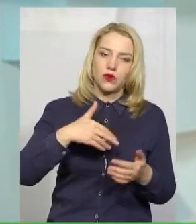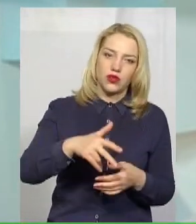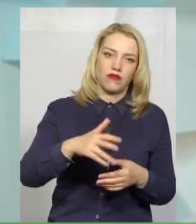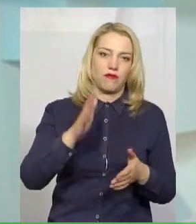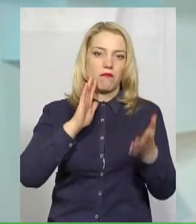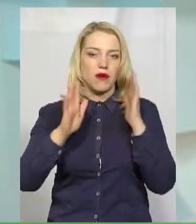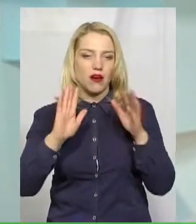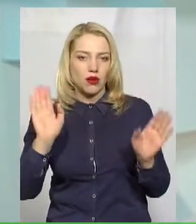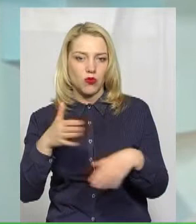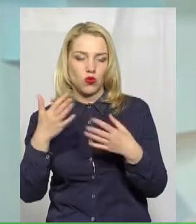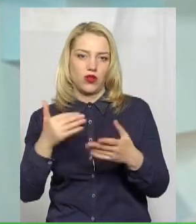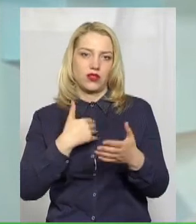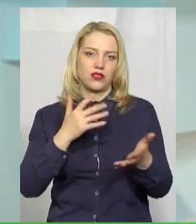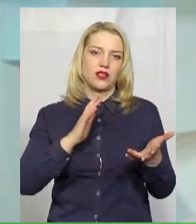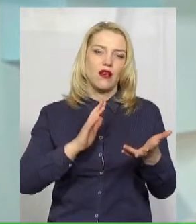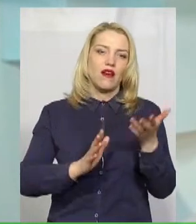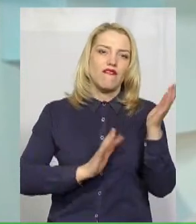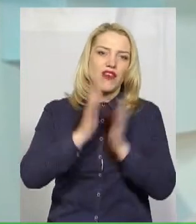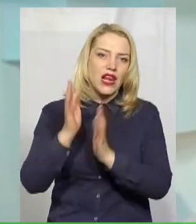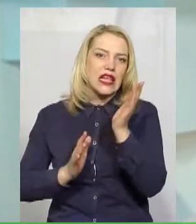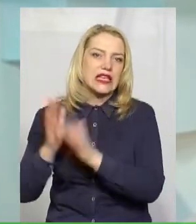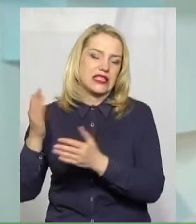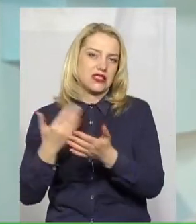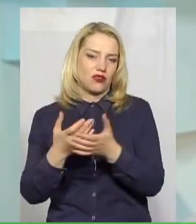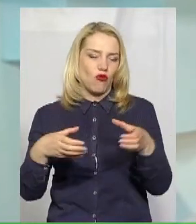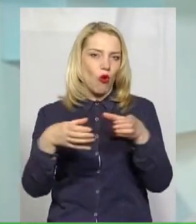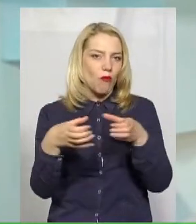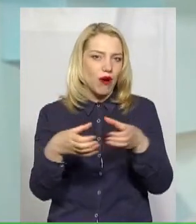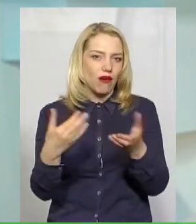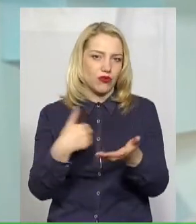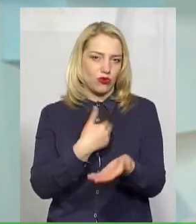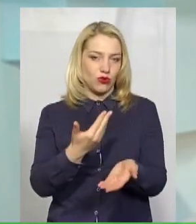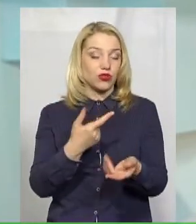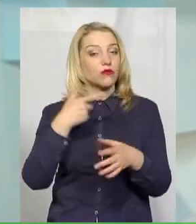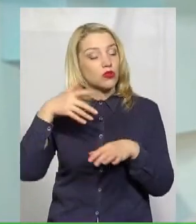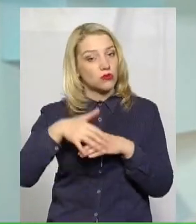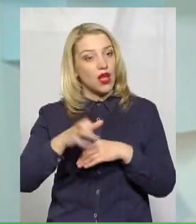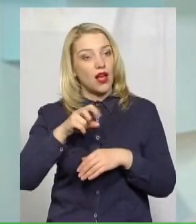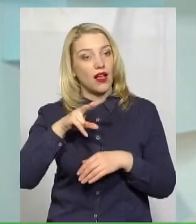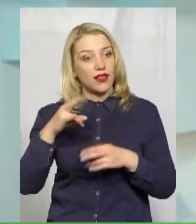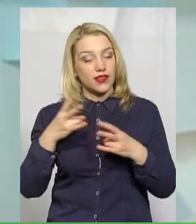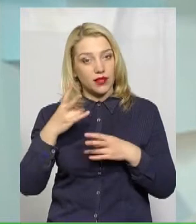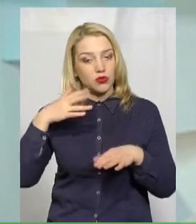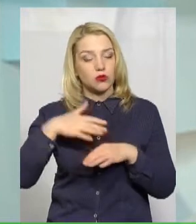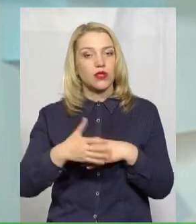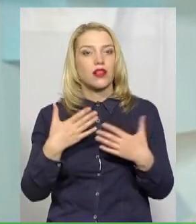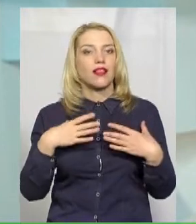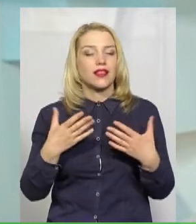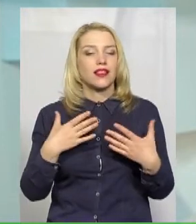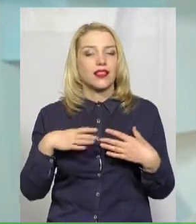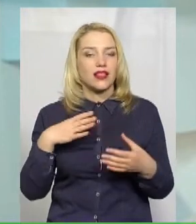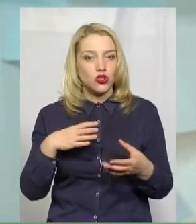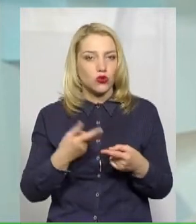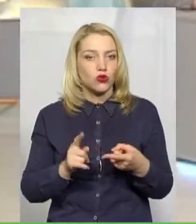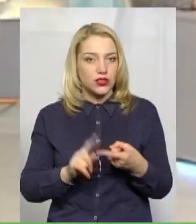парк, хочуть в ліс, хочуть зібратися компанію. І всі ми це розуміємо, але в першу чергу потрібно розуміти, також для чого ці карантинні обмеження були